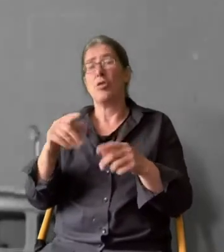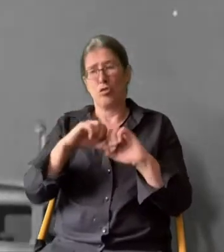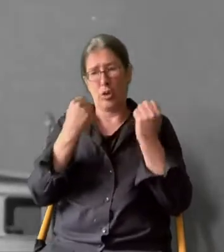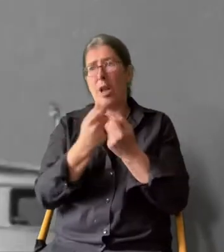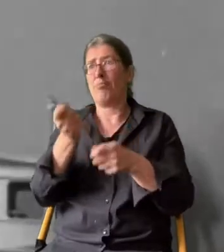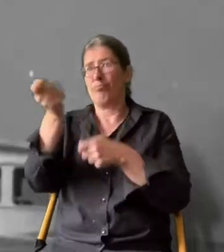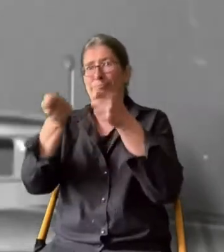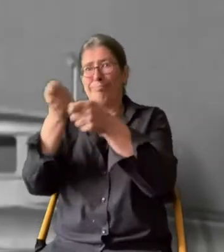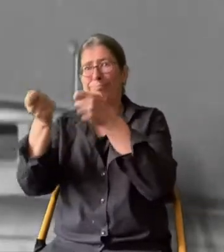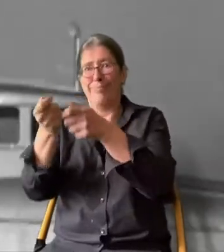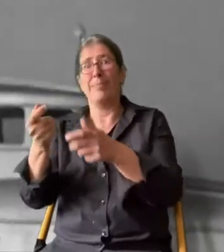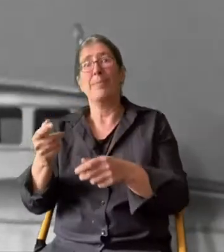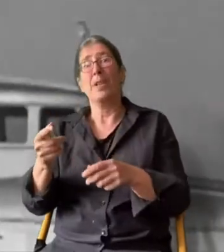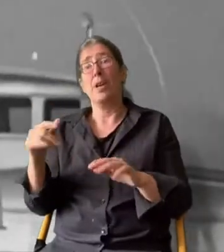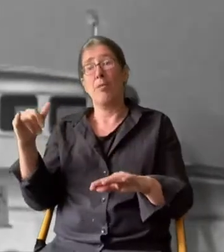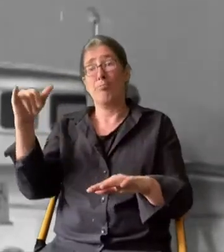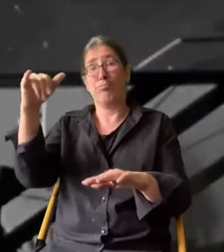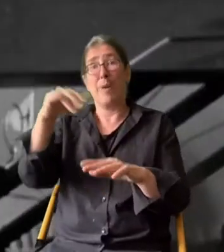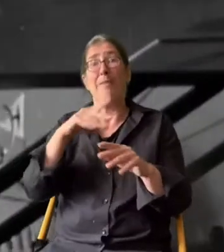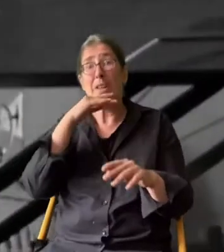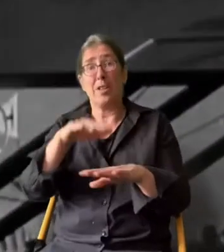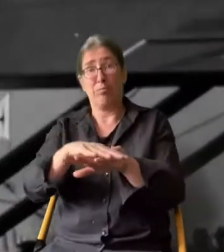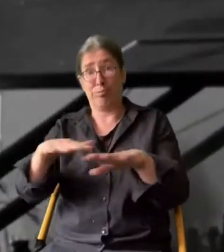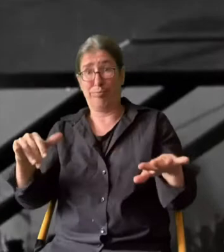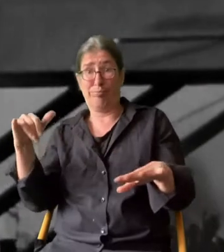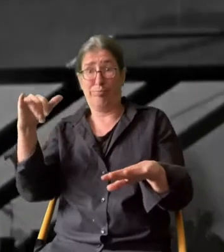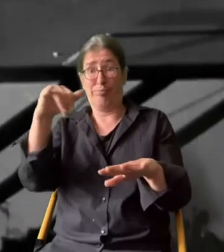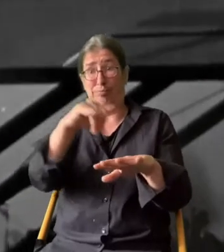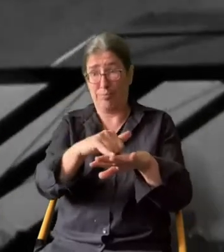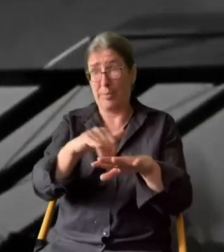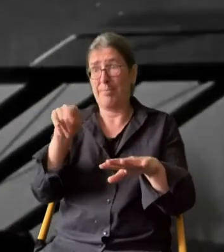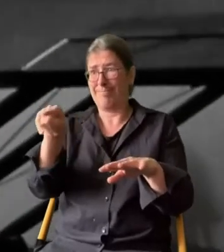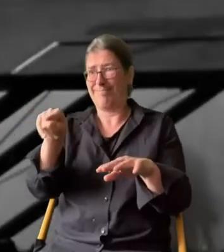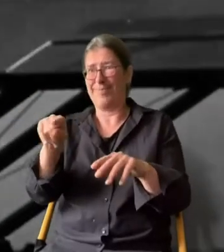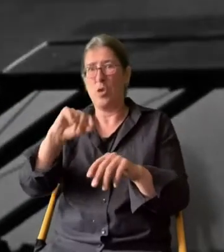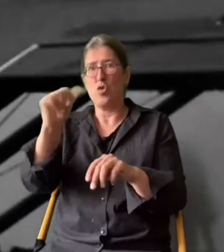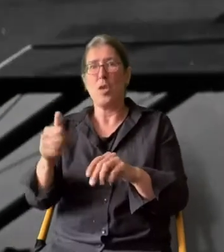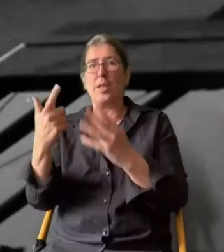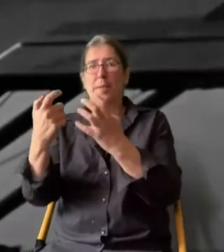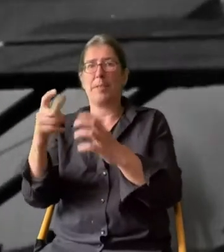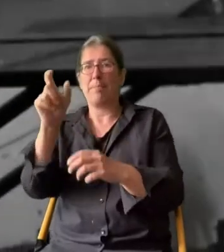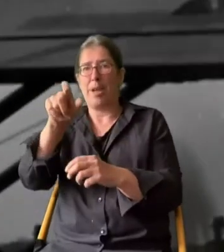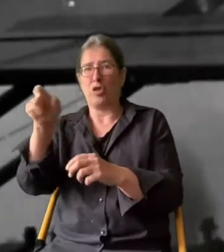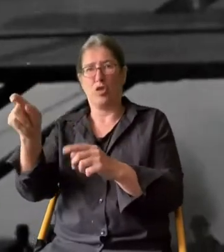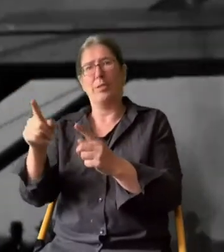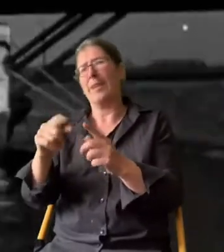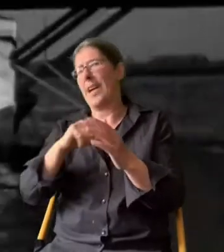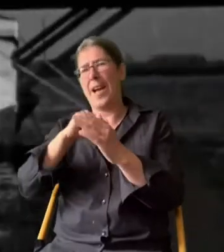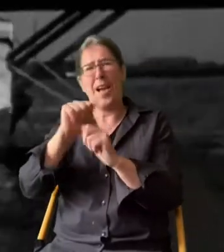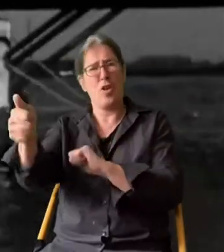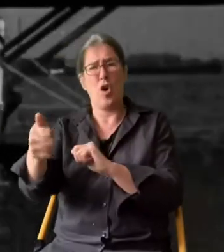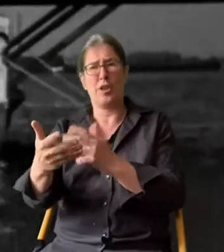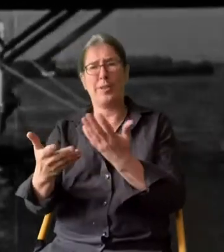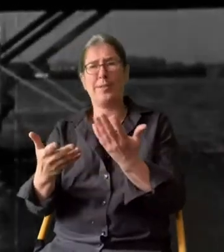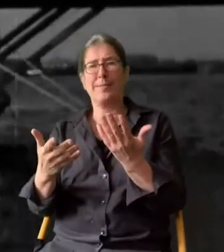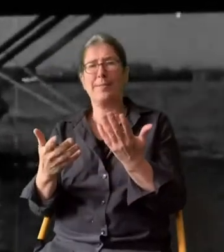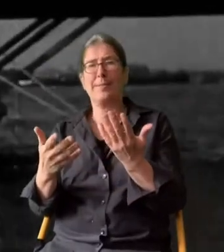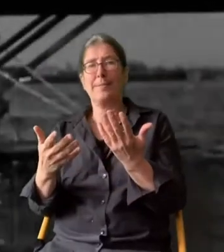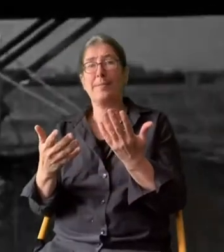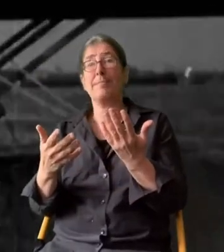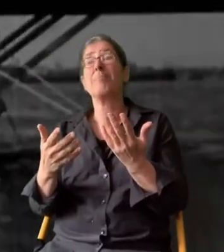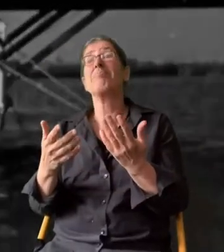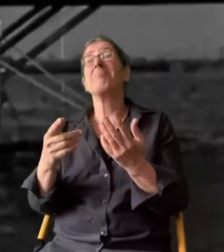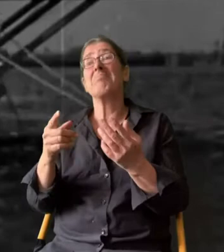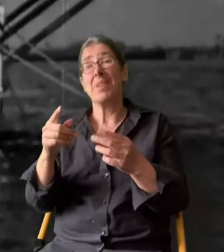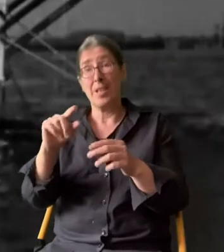durch Staatsgelder. Die Do-X landet auf dem Wasser und kann 170 Menschen transportieren. Ein Rekord für Zivilmaschinen,